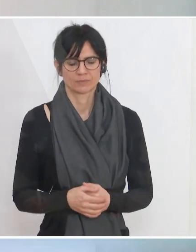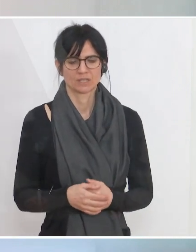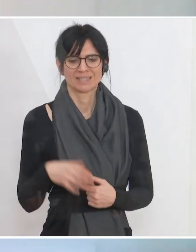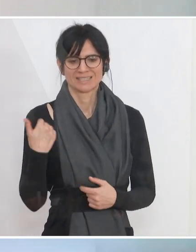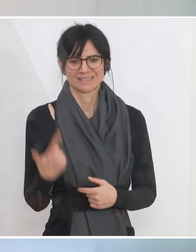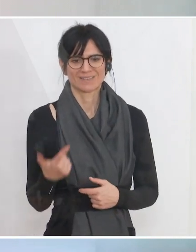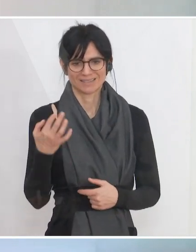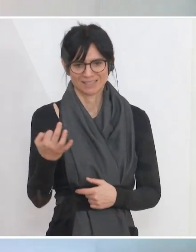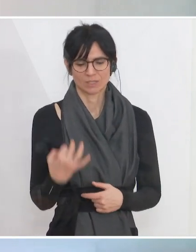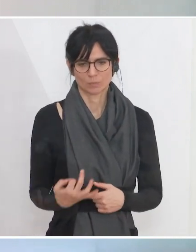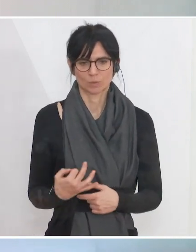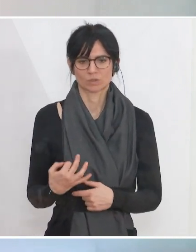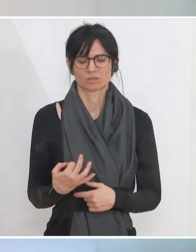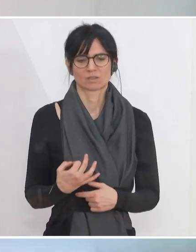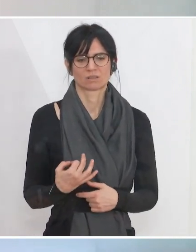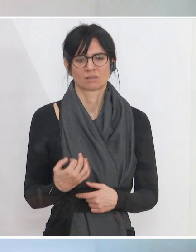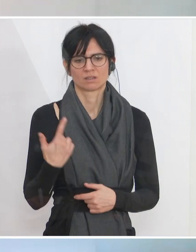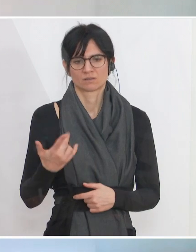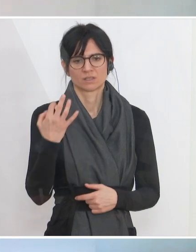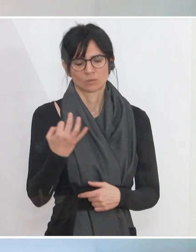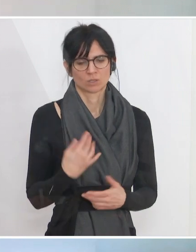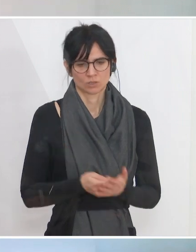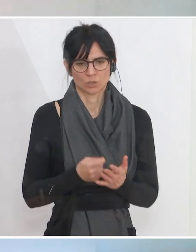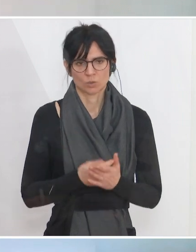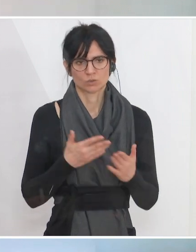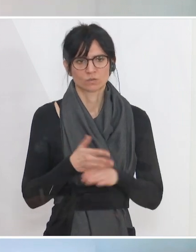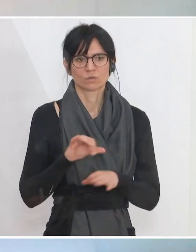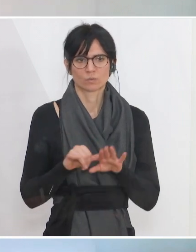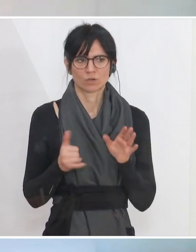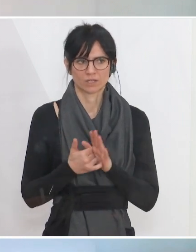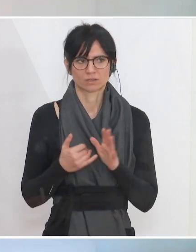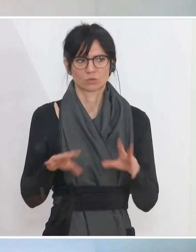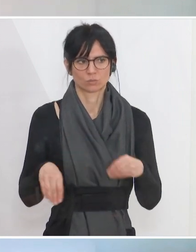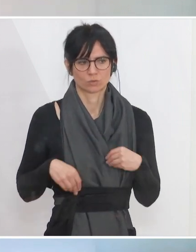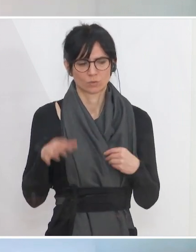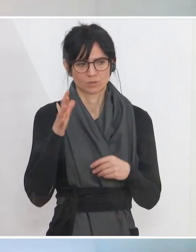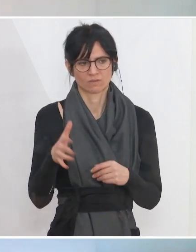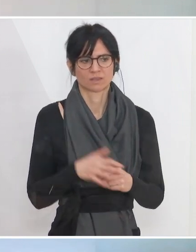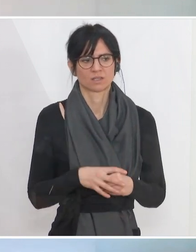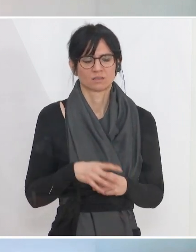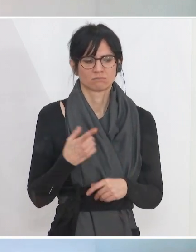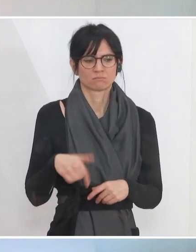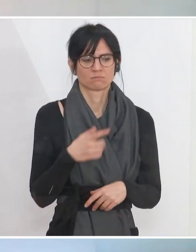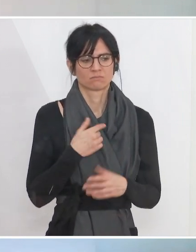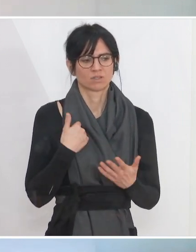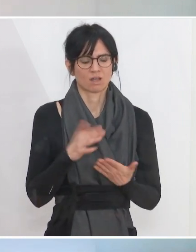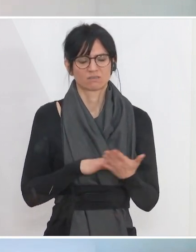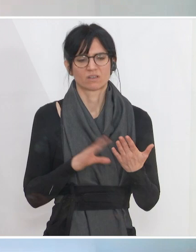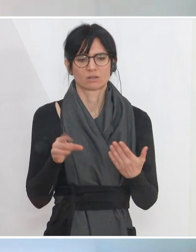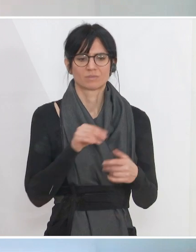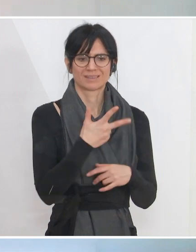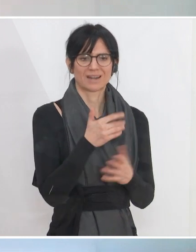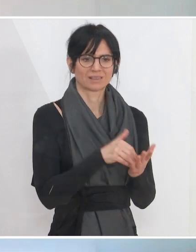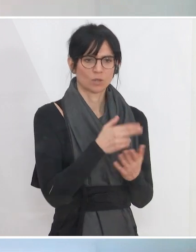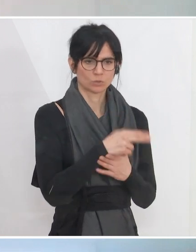20 Prozent der Kosten für die Projekte. Wir starten mit Projektkosten von 3